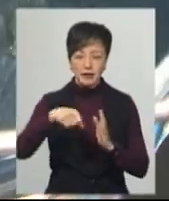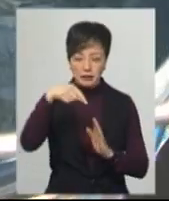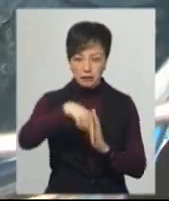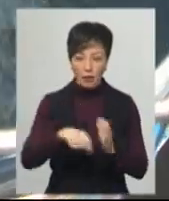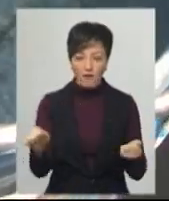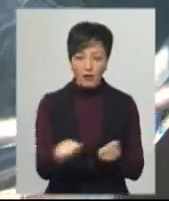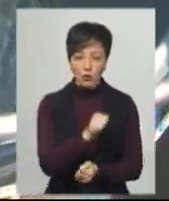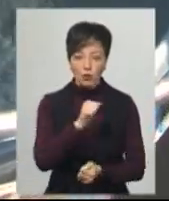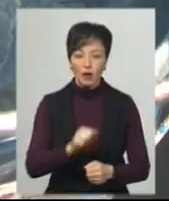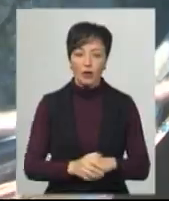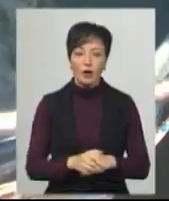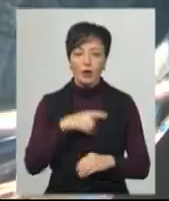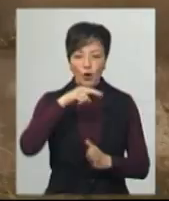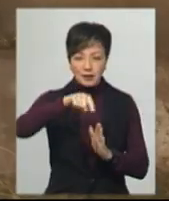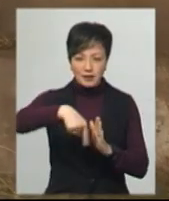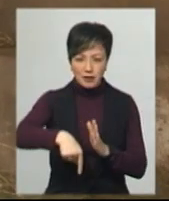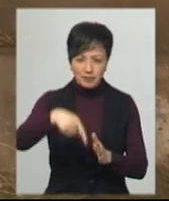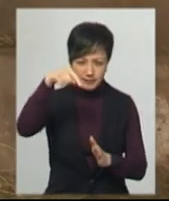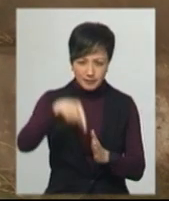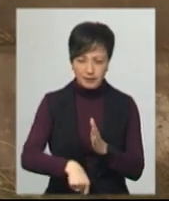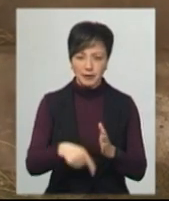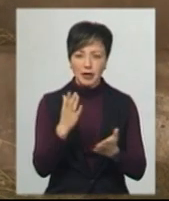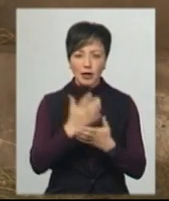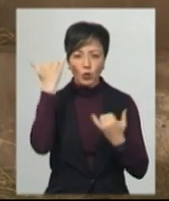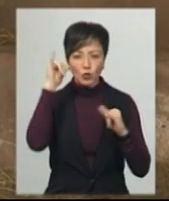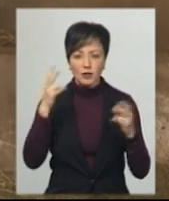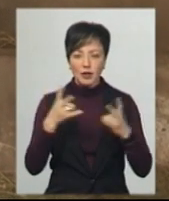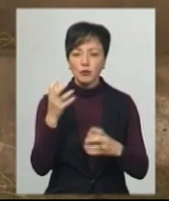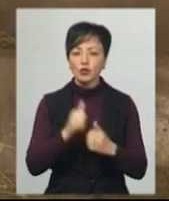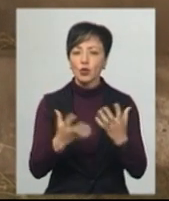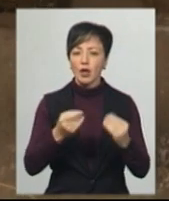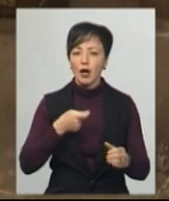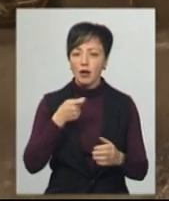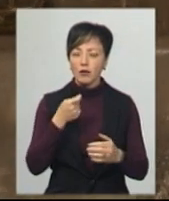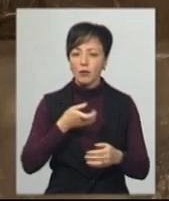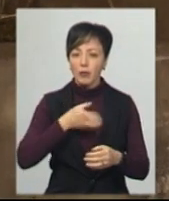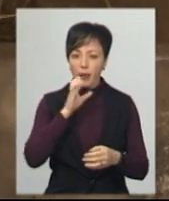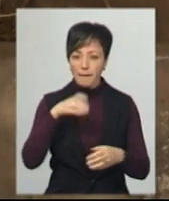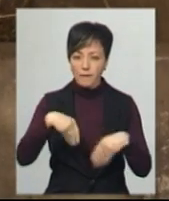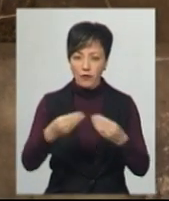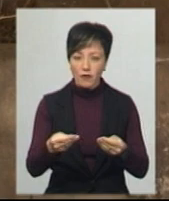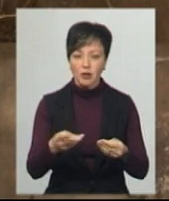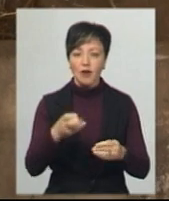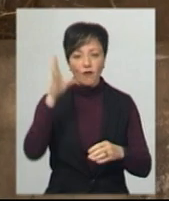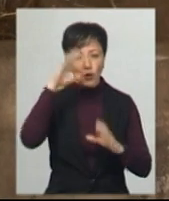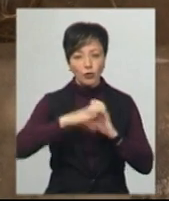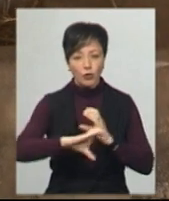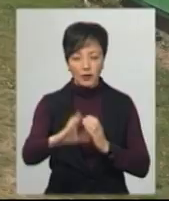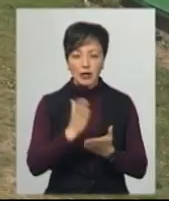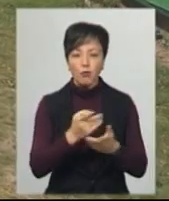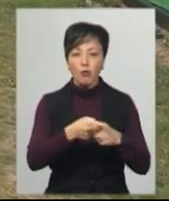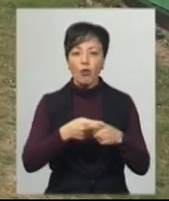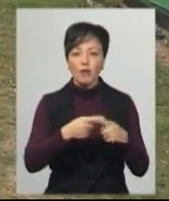Господарі пробурили на подвір'ї глибоку свердловину. Вони тримають худобу, яку треба щодня напувати. До хати підведений водопровід. Він є в половини